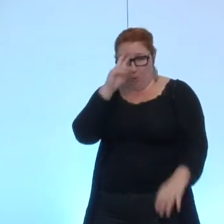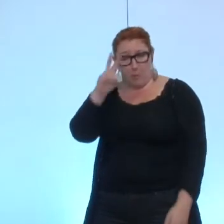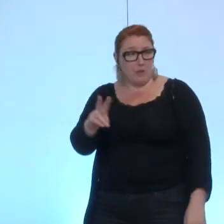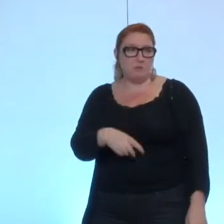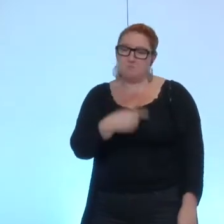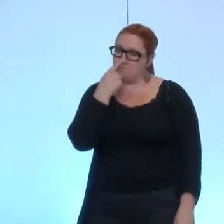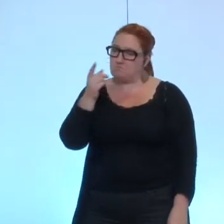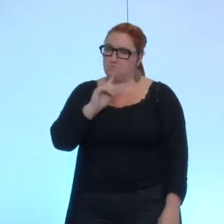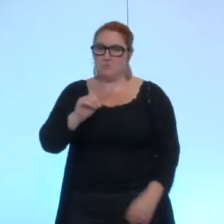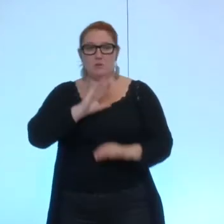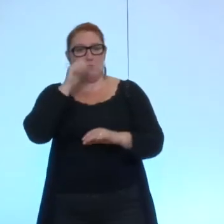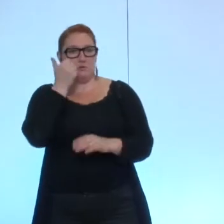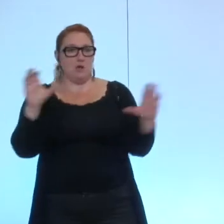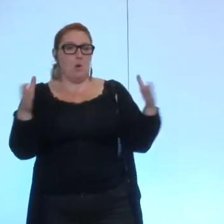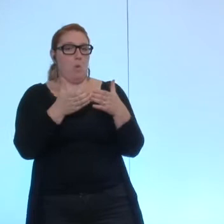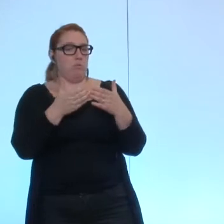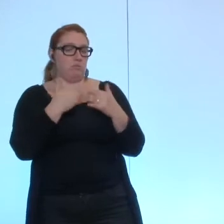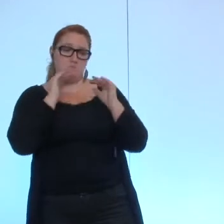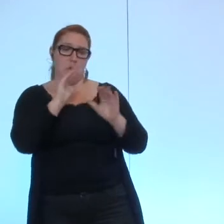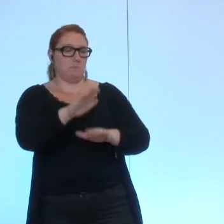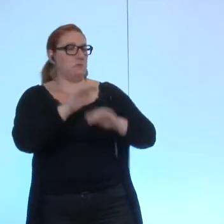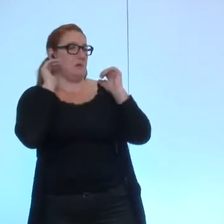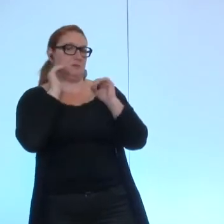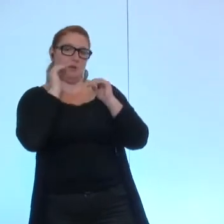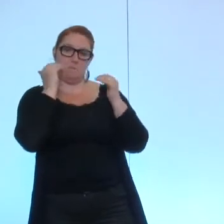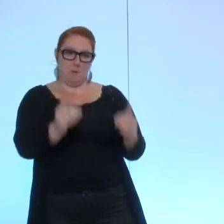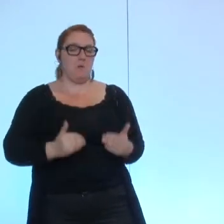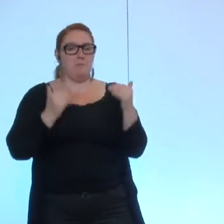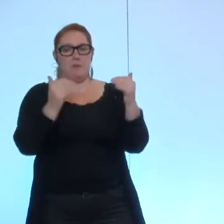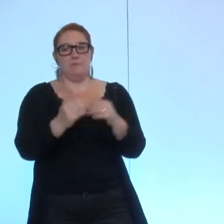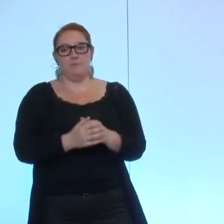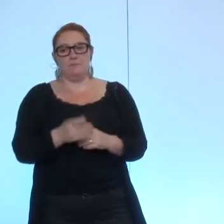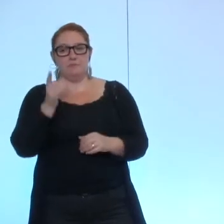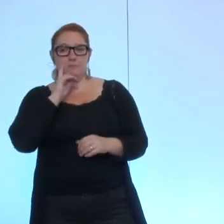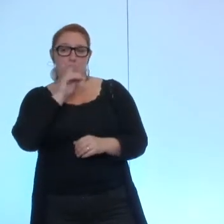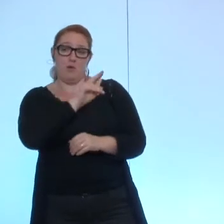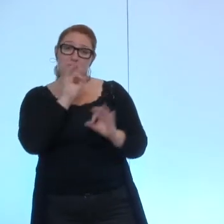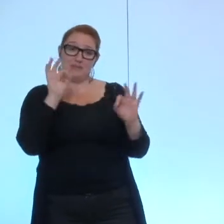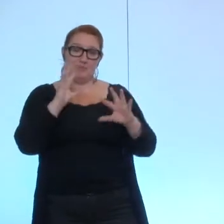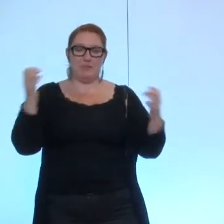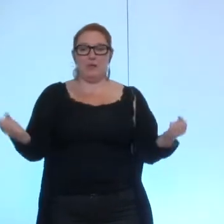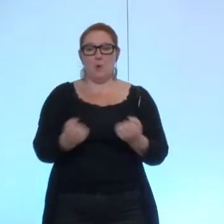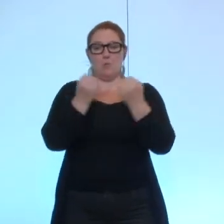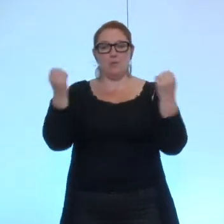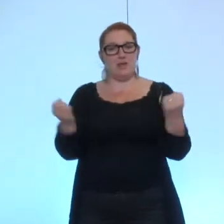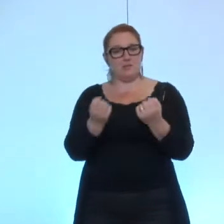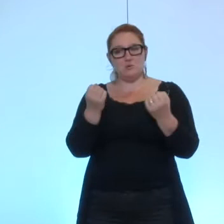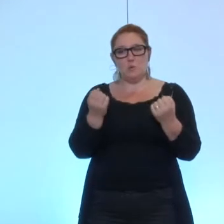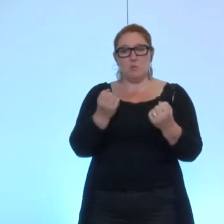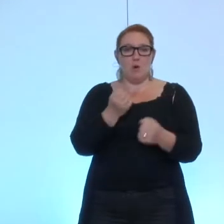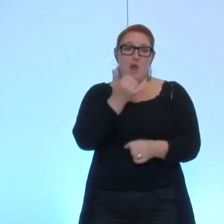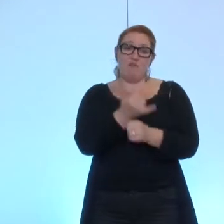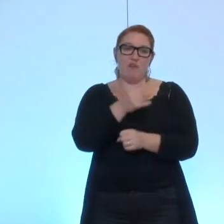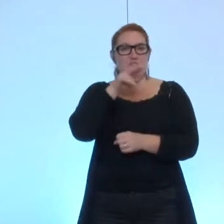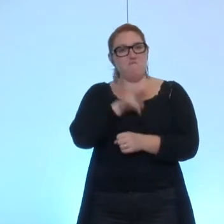'abstiendra dans la continuité de notre position concernant ce qu'il faut bien appeler maintenant un coup de communication concernant la vraie fausse baisse des